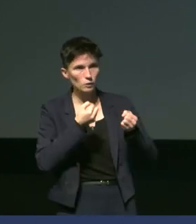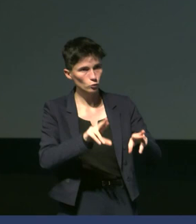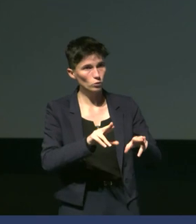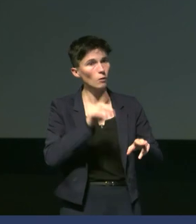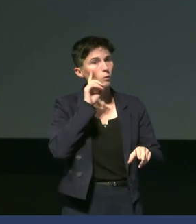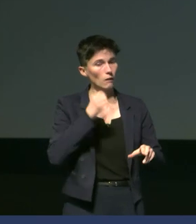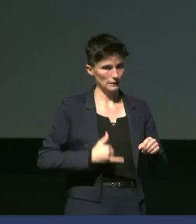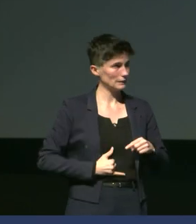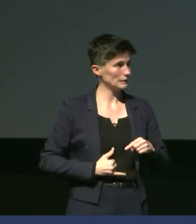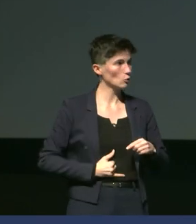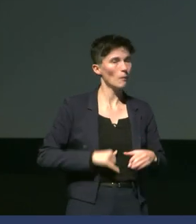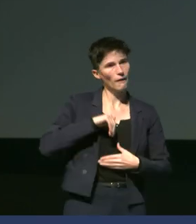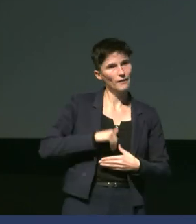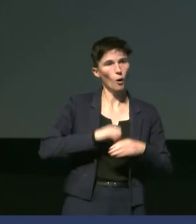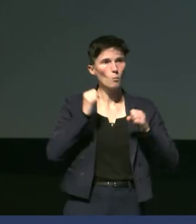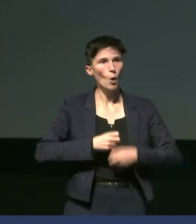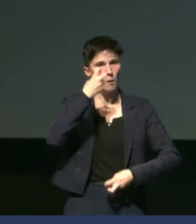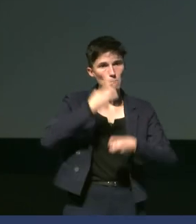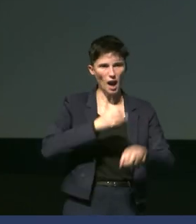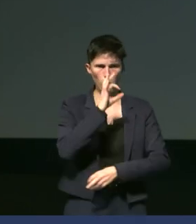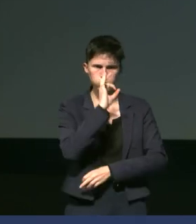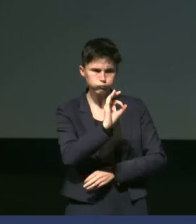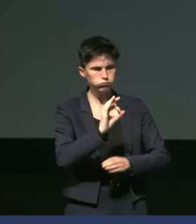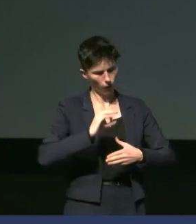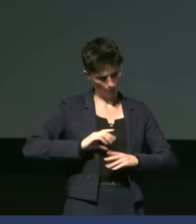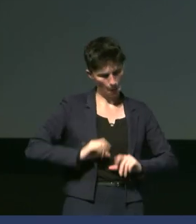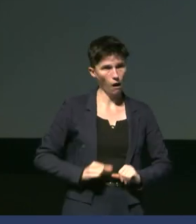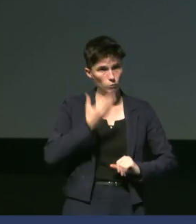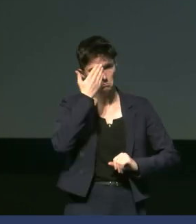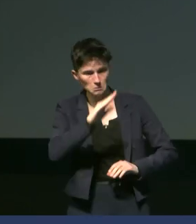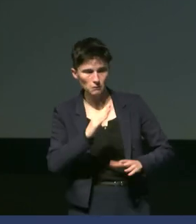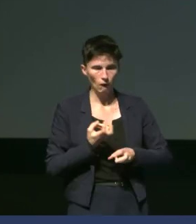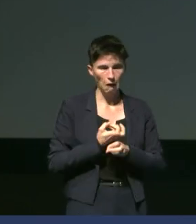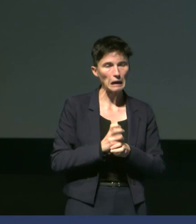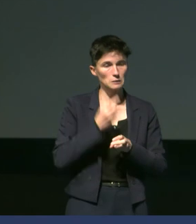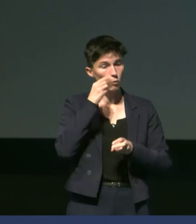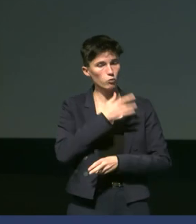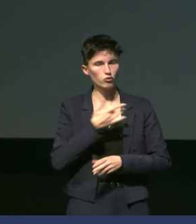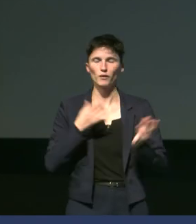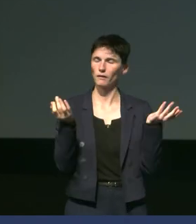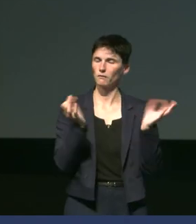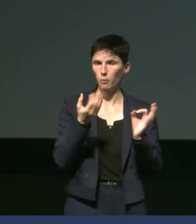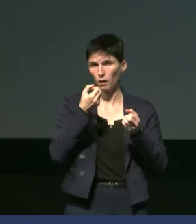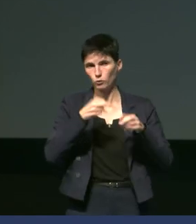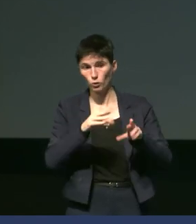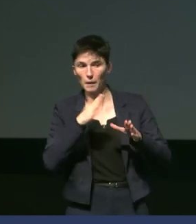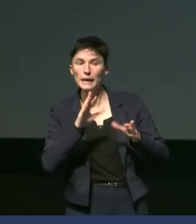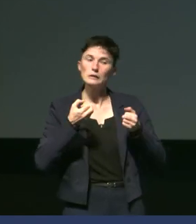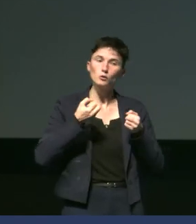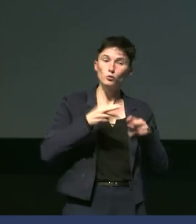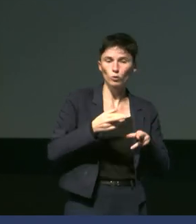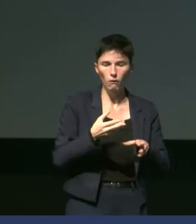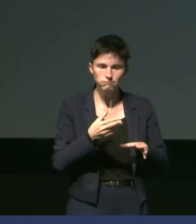savoir qu'ils ont des cailloux gros comme ça. Donc, on savait qu'il n'y avait pas de risque pour la santé des individus, mais on voulait être sûr de les récupérer.